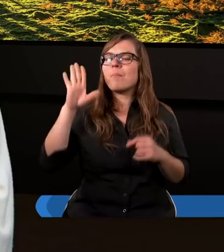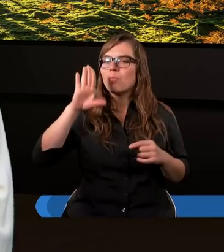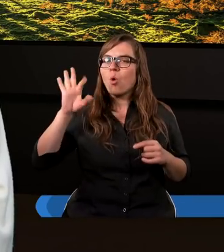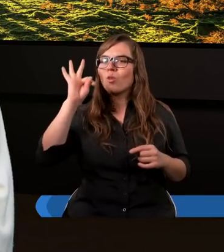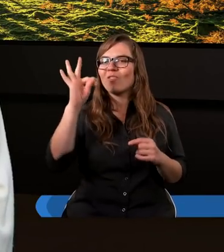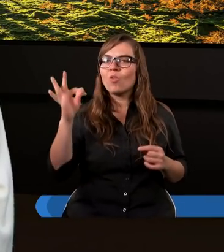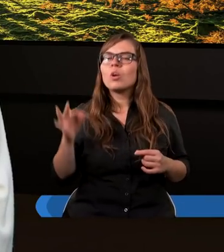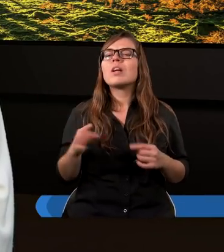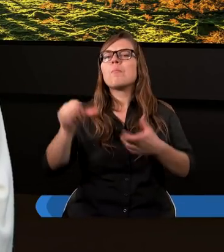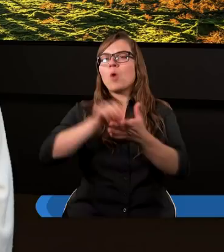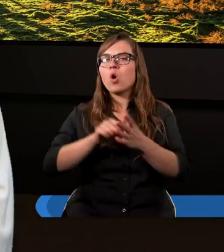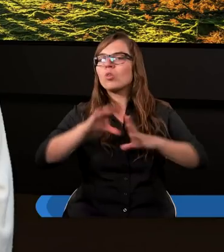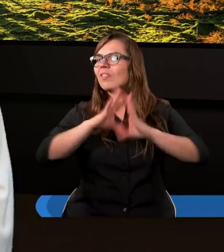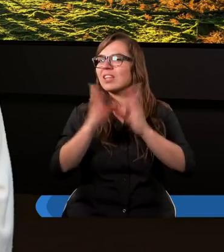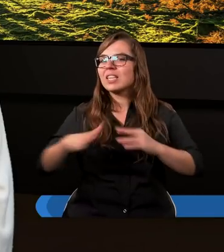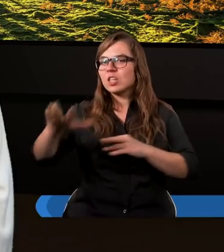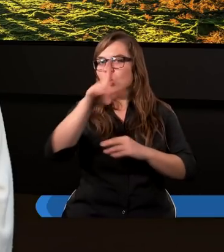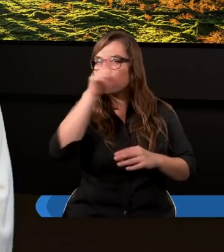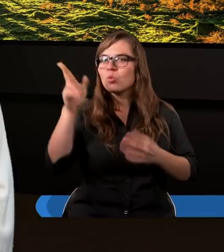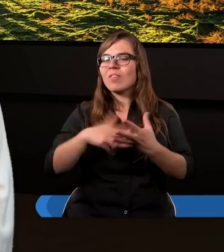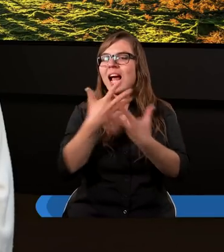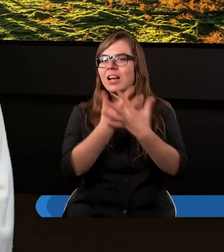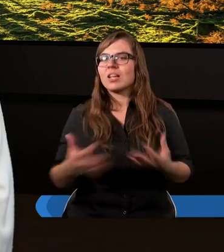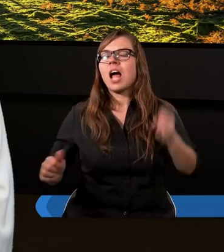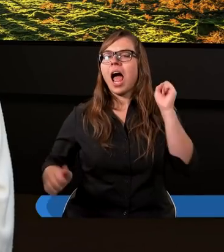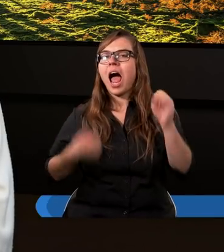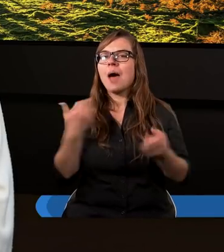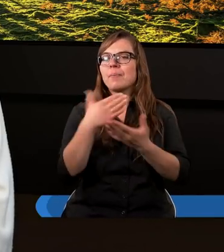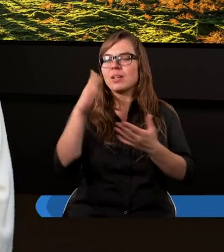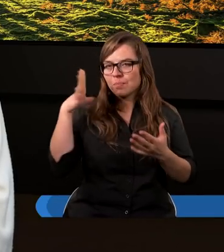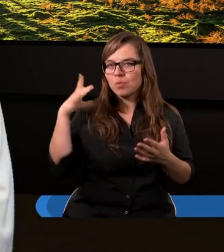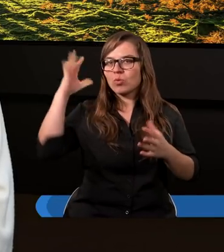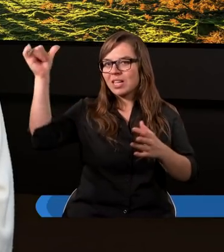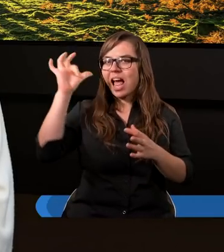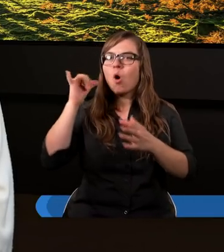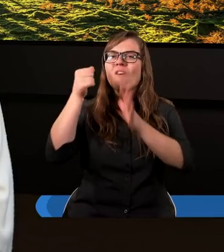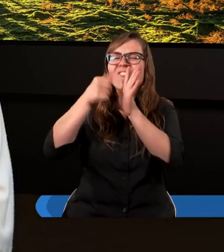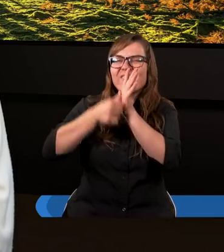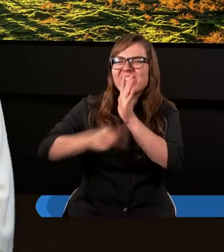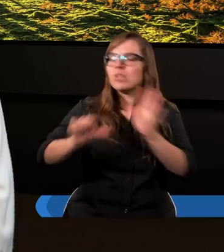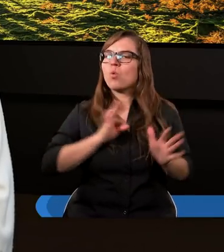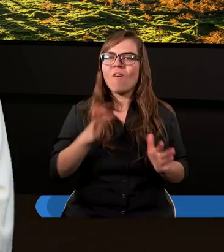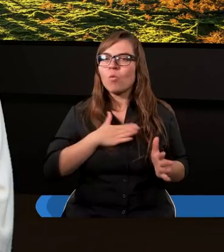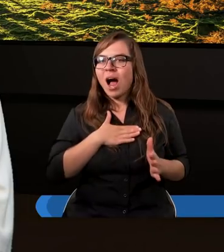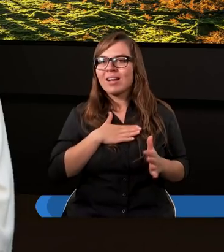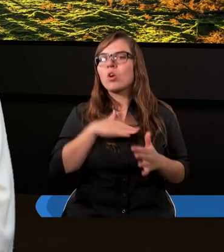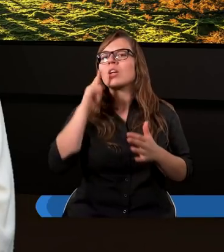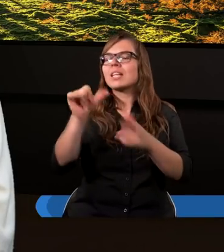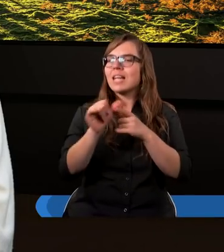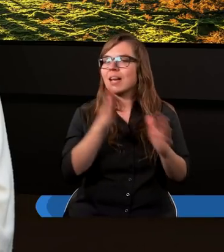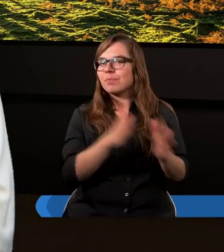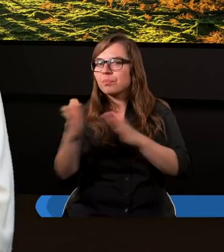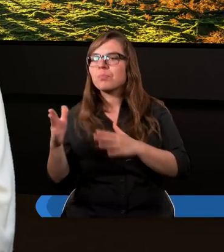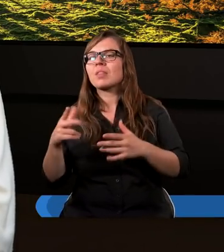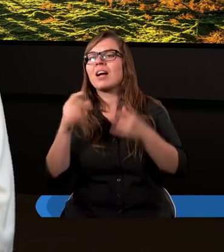Bóg Twój spośród wszystkich ludów na ziemi, abyś był Jego wyłączną własnością. Jest w kolejnych